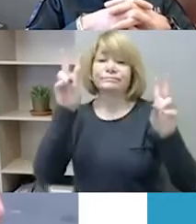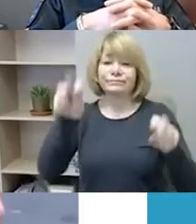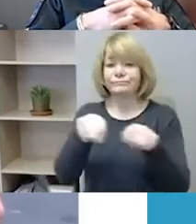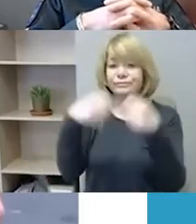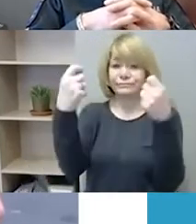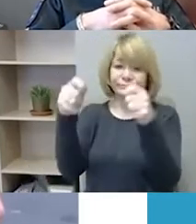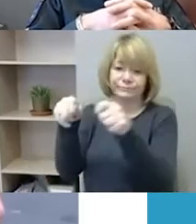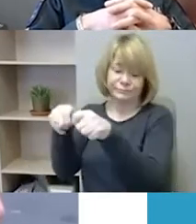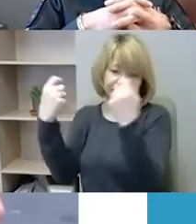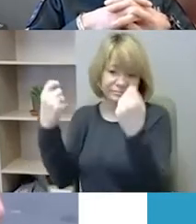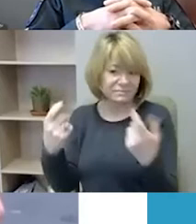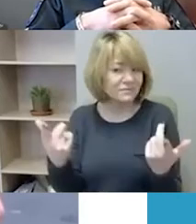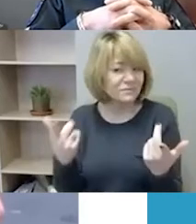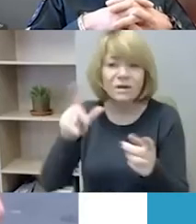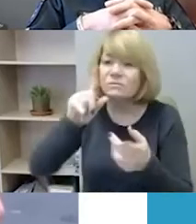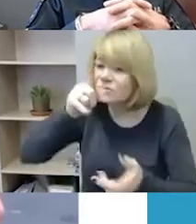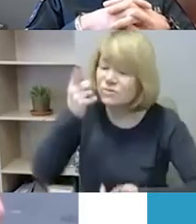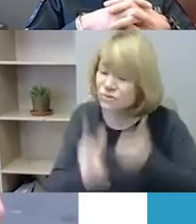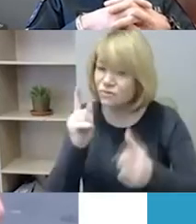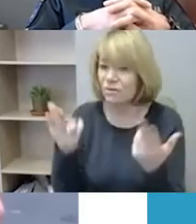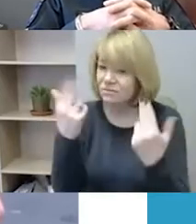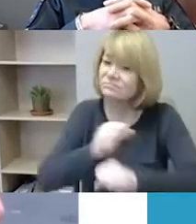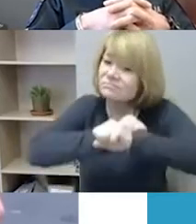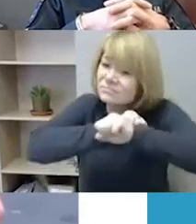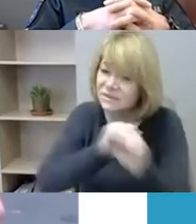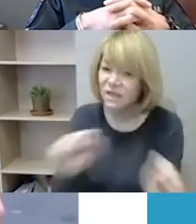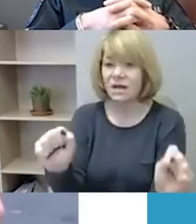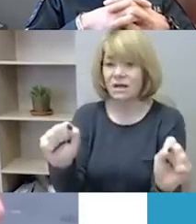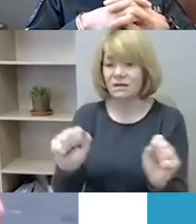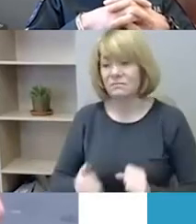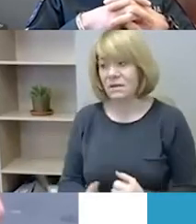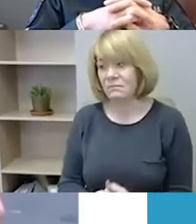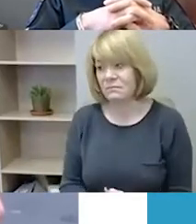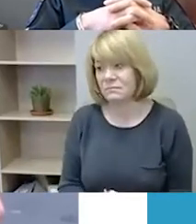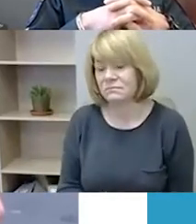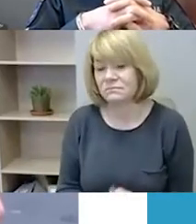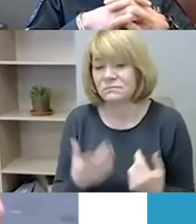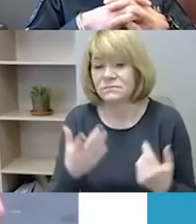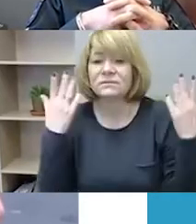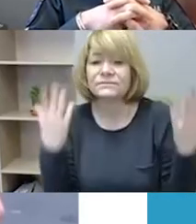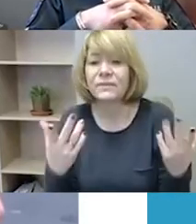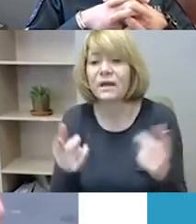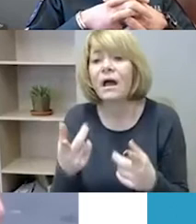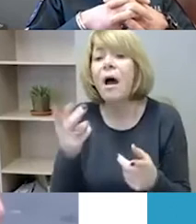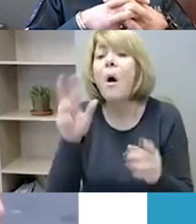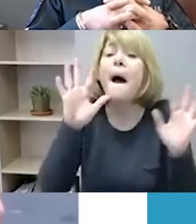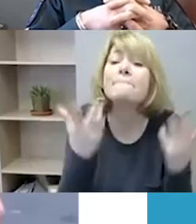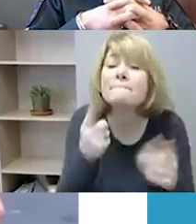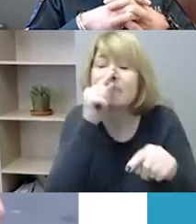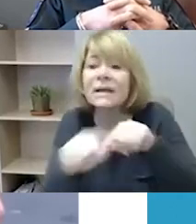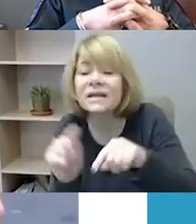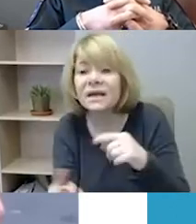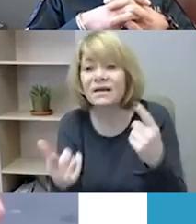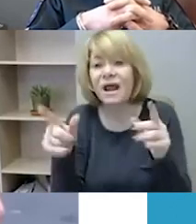visiškai nepriimtina ir netoleruotina. Ir čiagi bėl nuolat į tai kreipiam